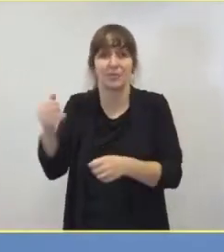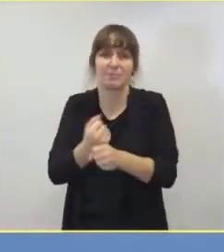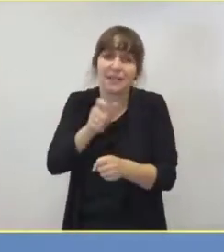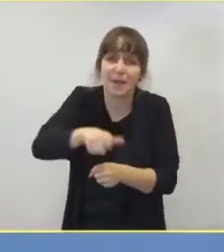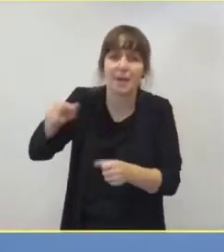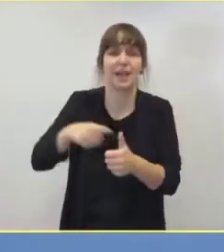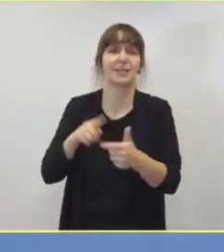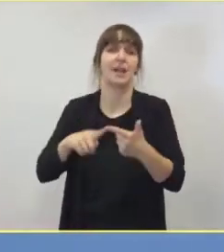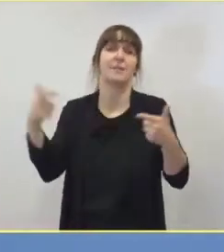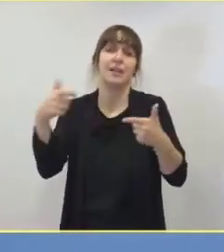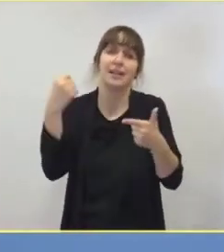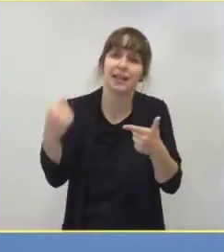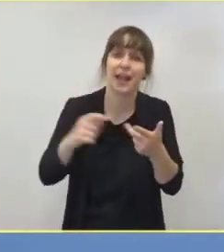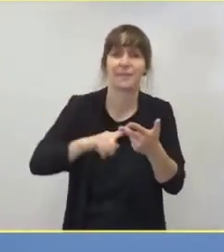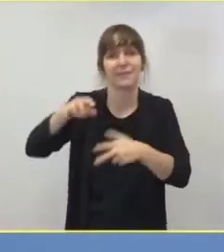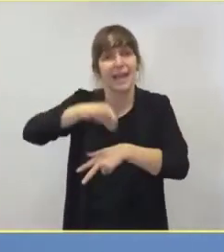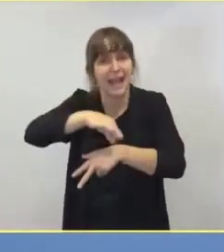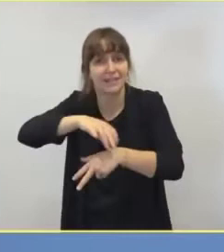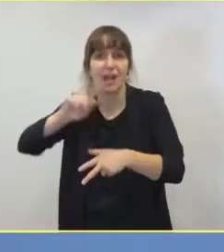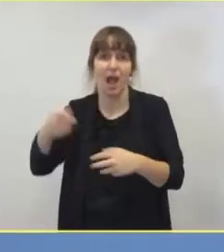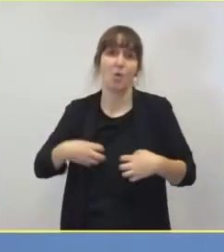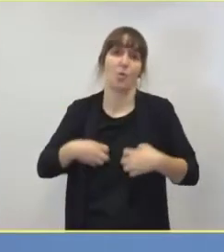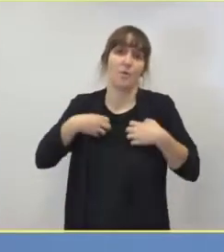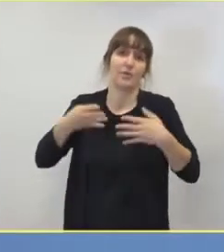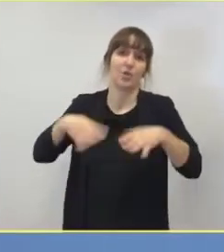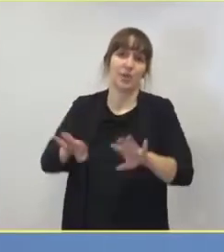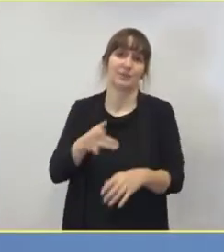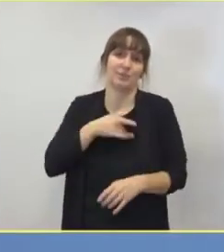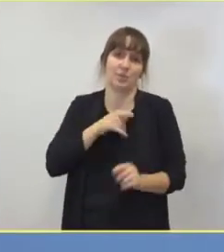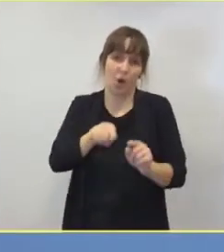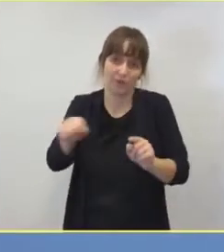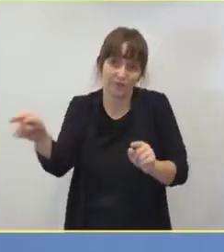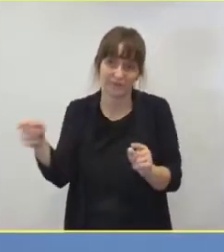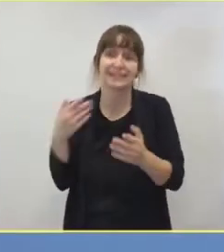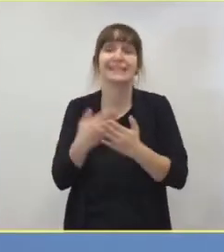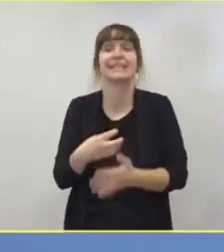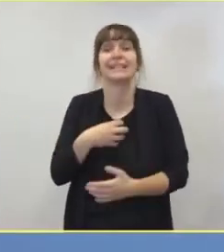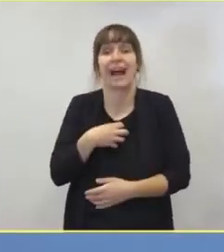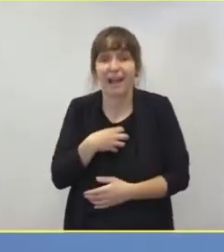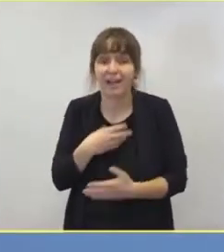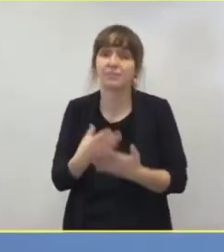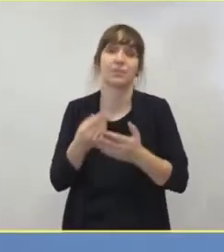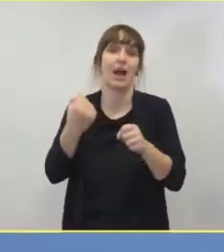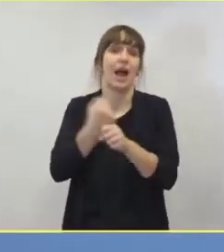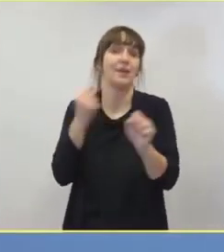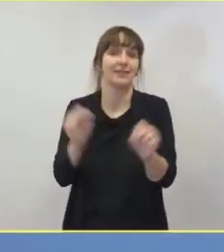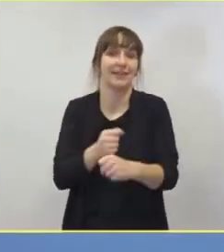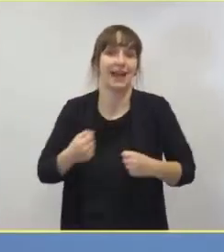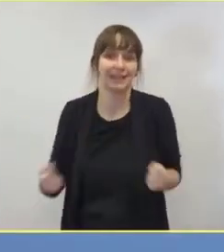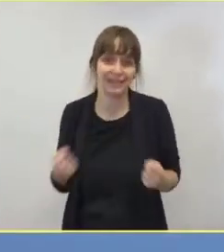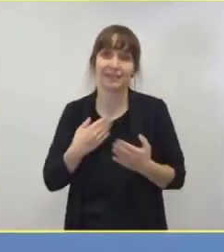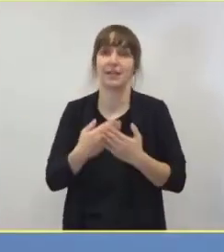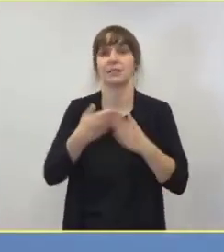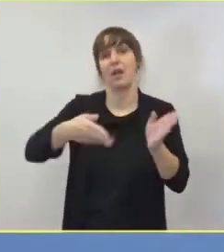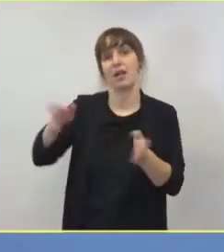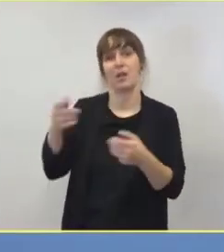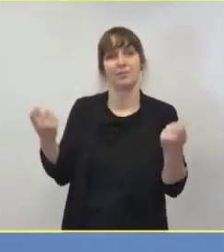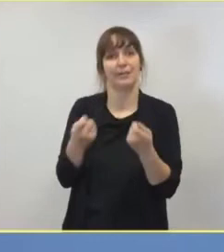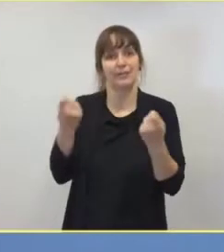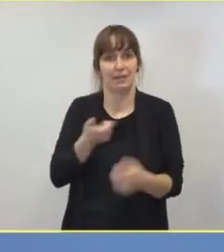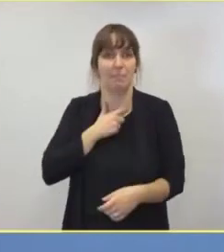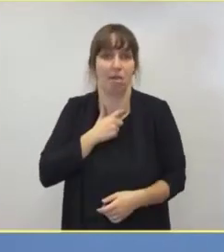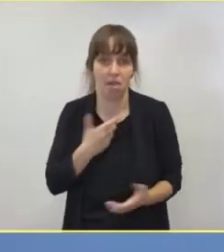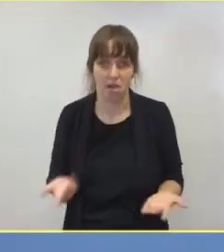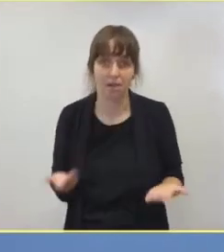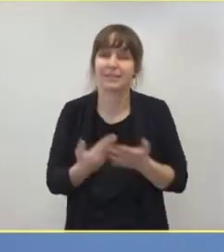Pflegekräften, bei Ärzten. Dies führt zu weiteren Problemen durch Krankheitsausfälle bei Mitarbeitern. Wir müssen natürlich sehr, sehr genau